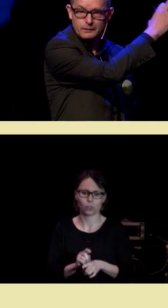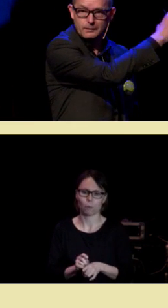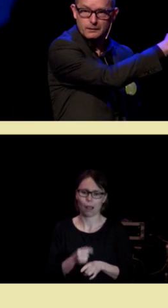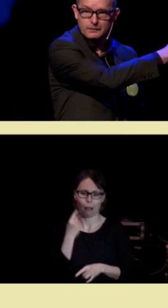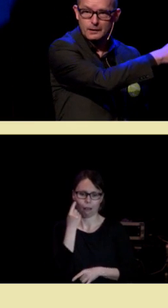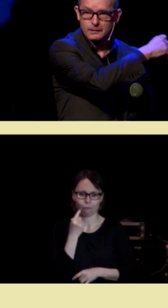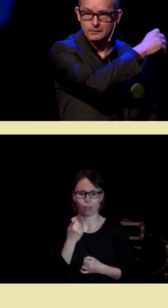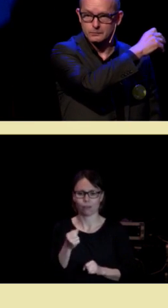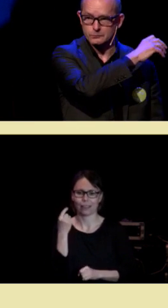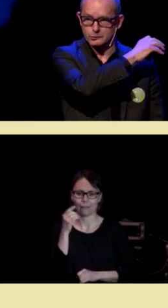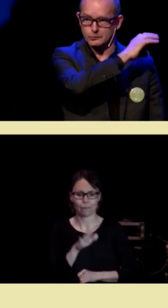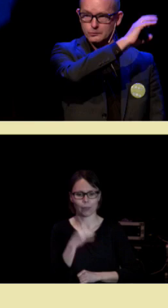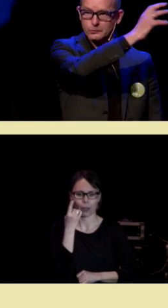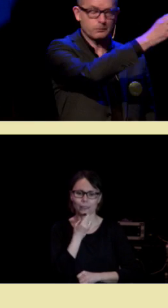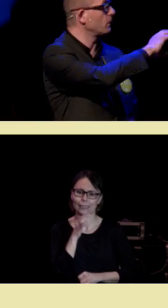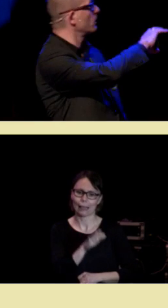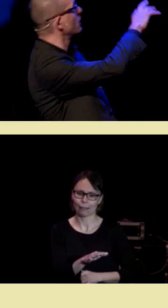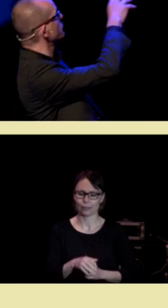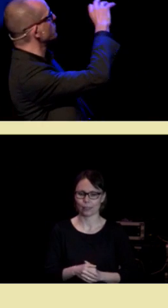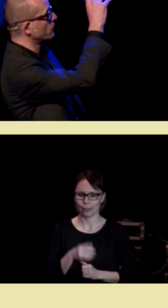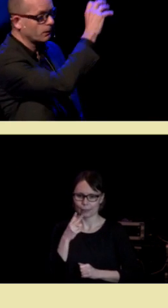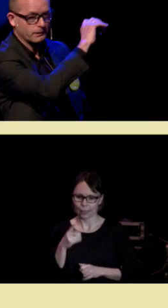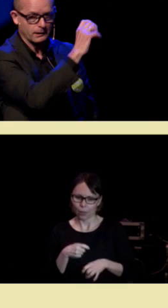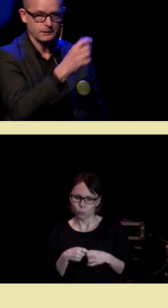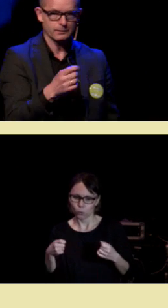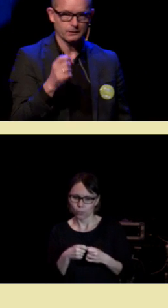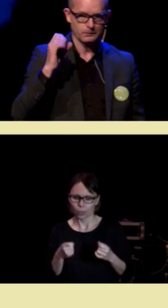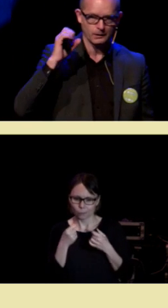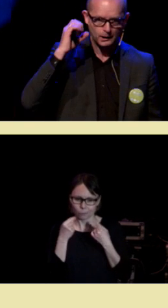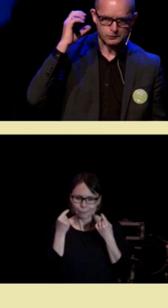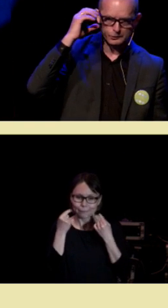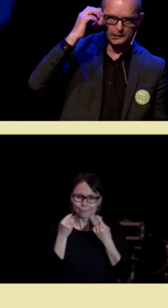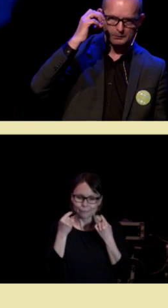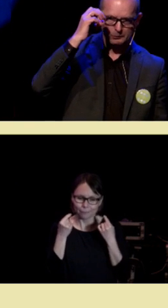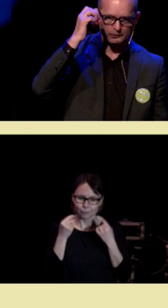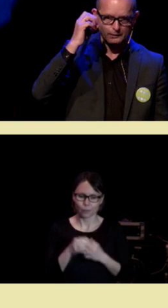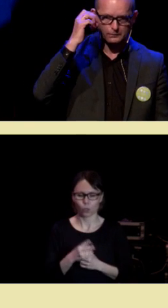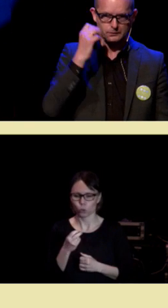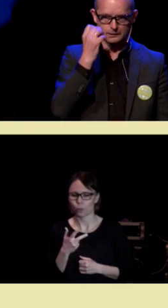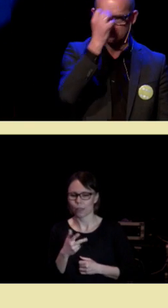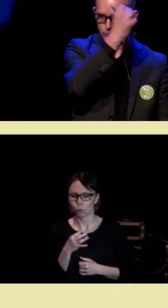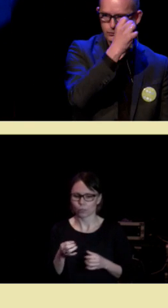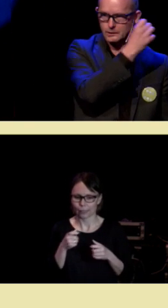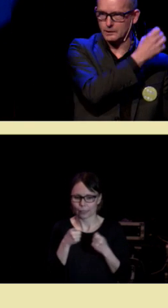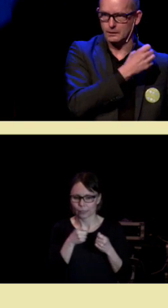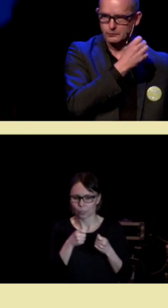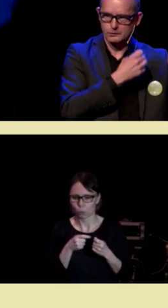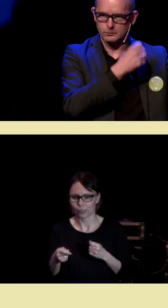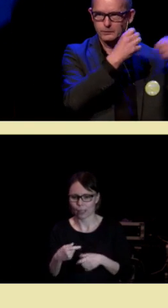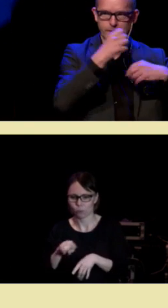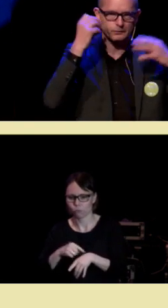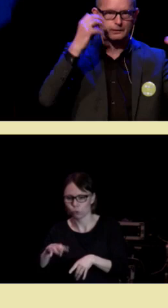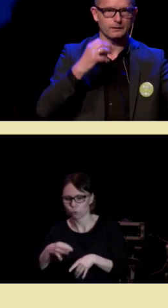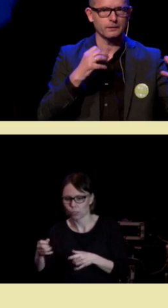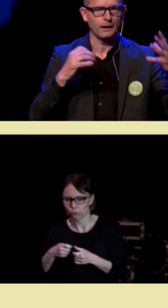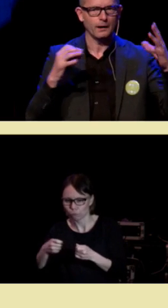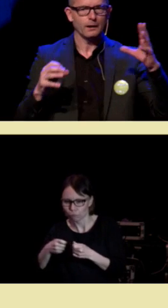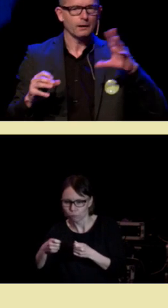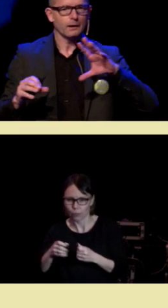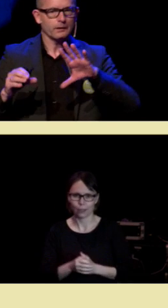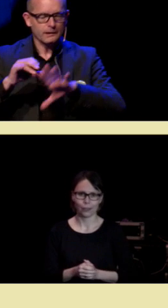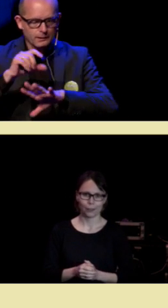ansikt. Jeg ser musklusorbicularis okuli trekker seg sammen 23 prosent, og den musklen der er 14 prosent og sånn.